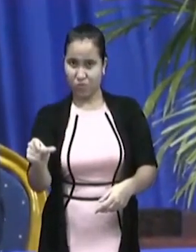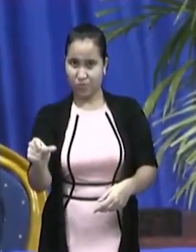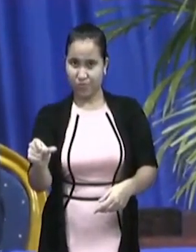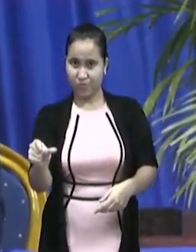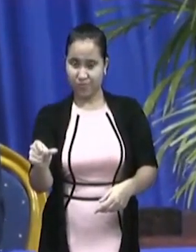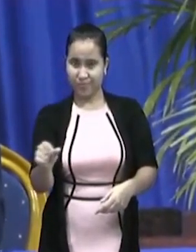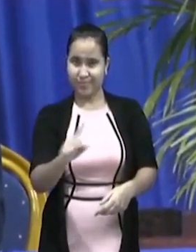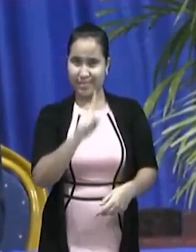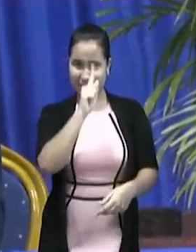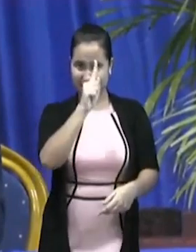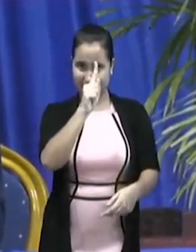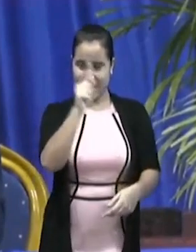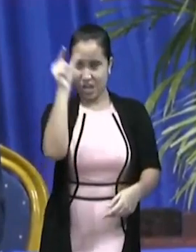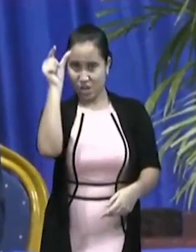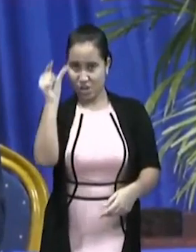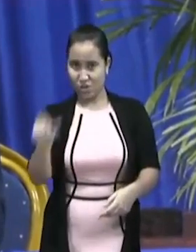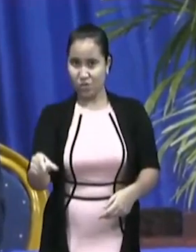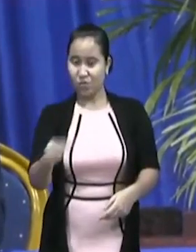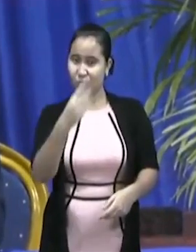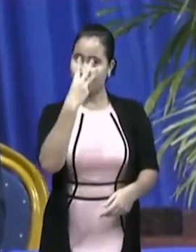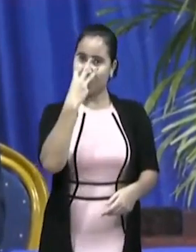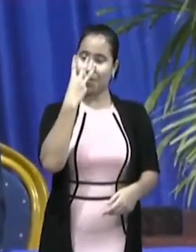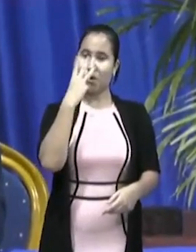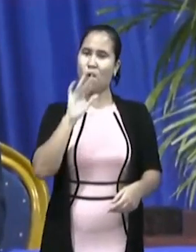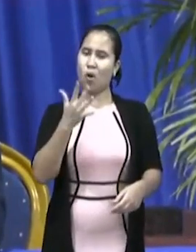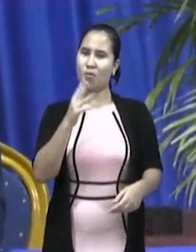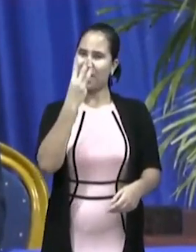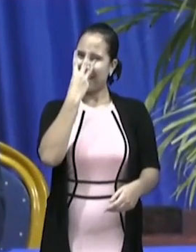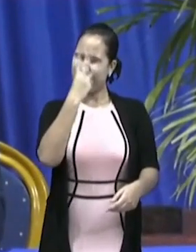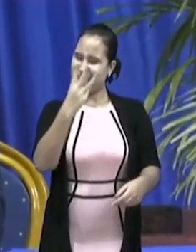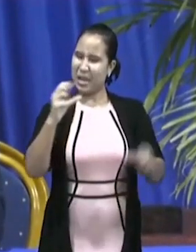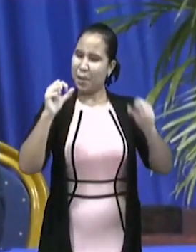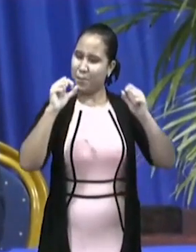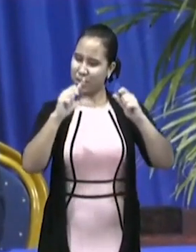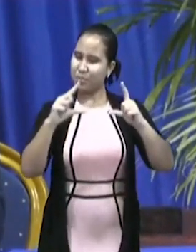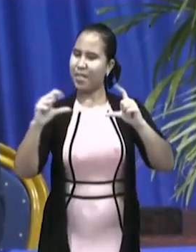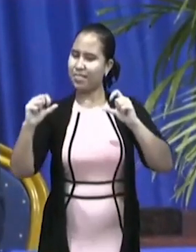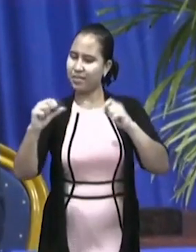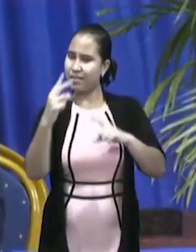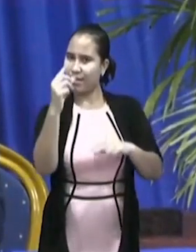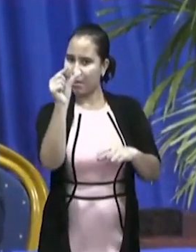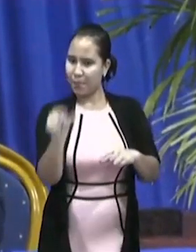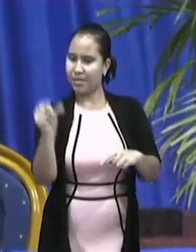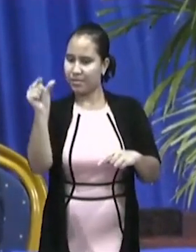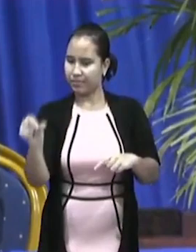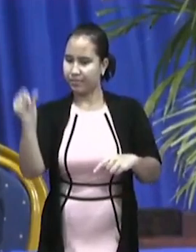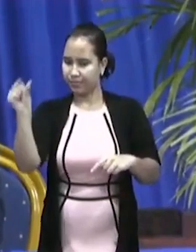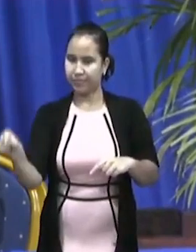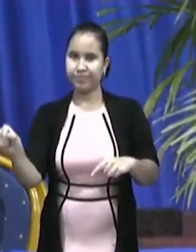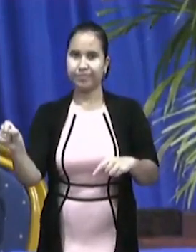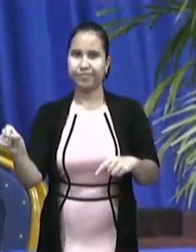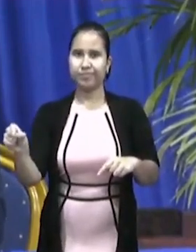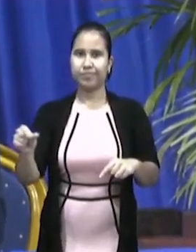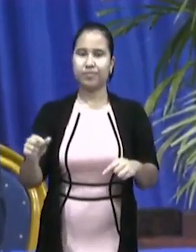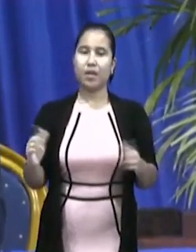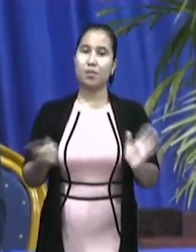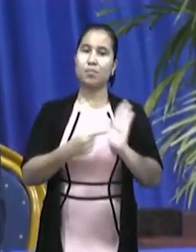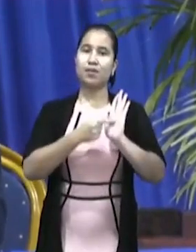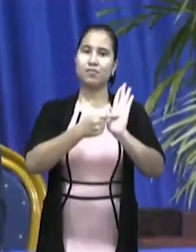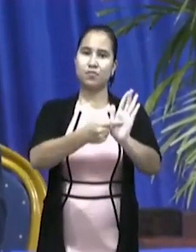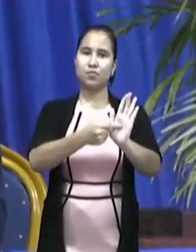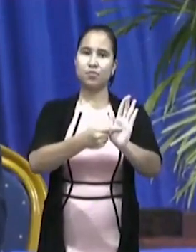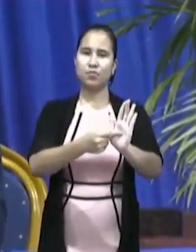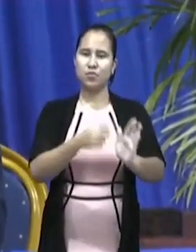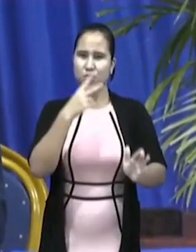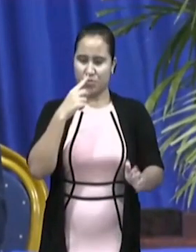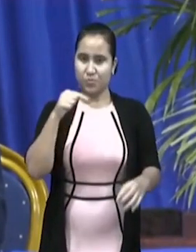voor ongeveer drie besmettingen zal zorgen. Dat wil zeggen, als wij vandaag één persoon ontdekken waarbij de bron niet